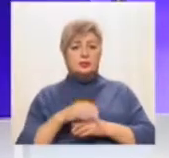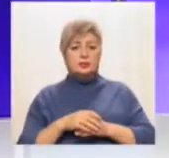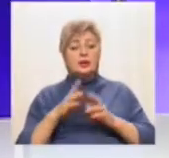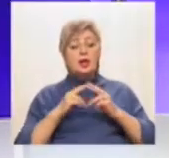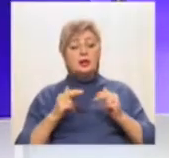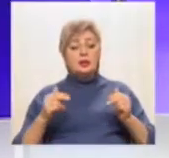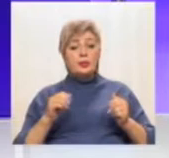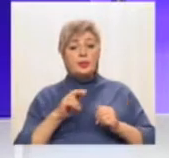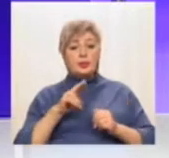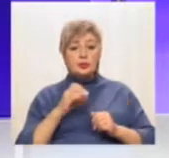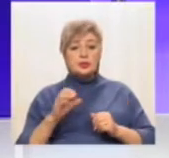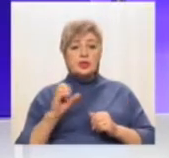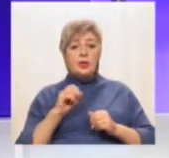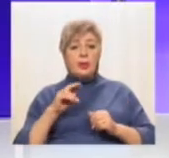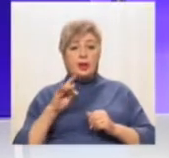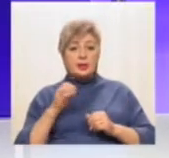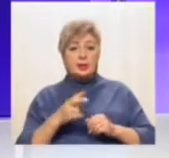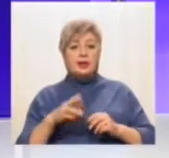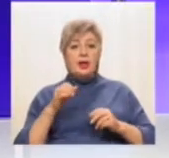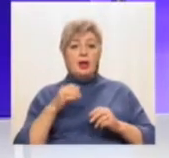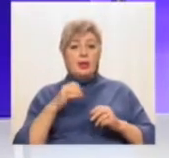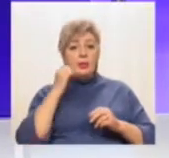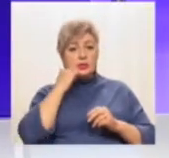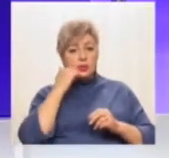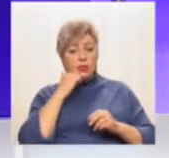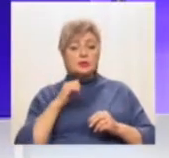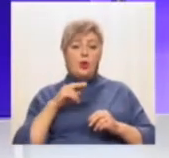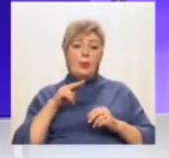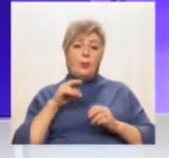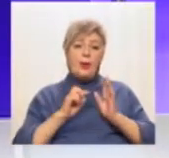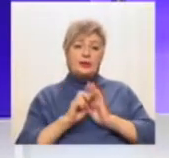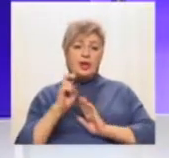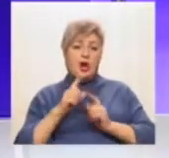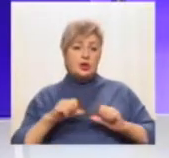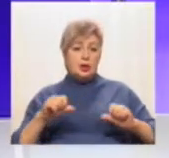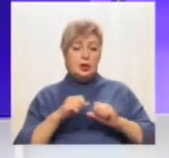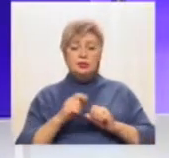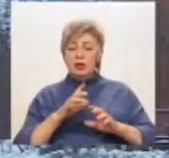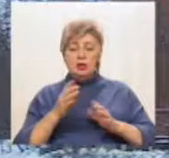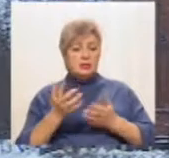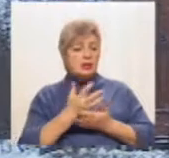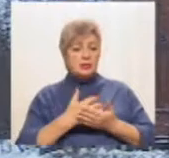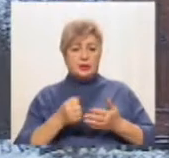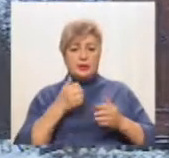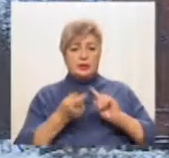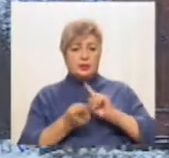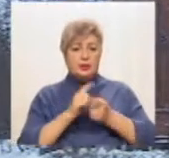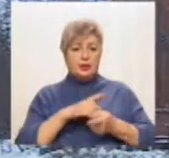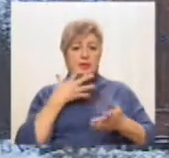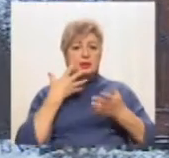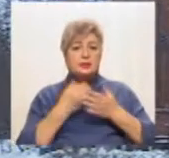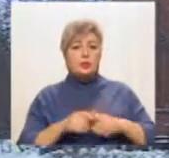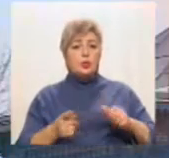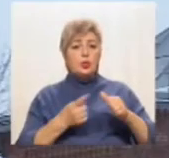Дніпропетровська єпархія Української православної церкви Московського патріархату не збирається міняти свою назву. Про це сказав митрополит